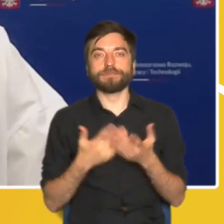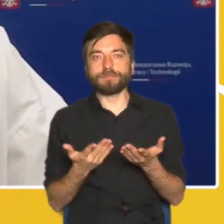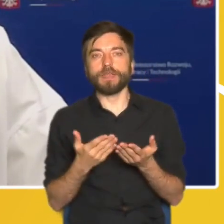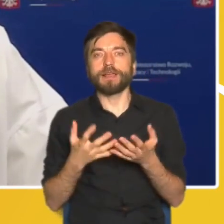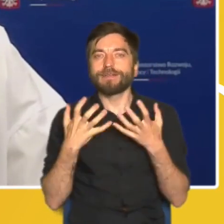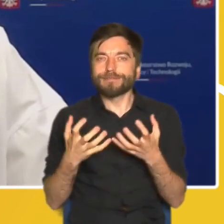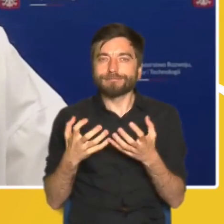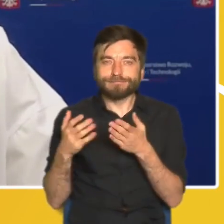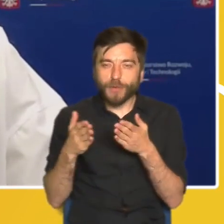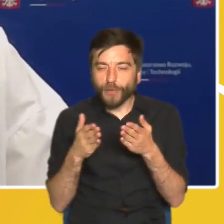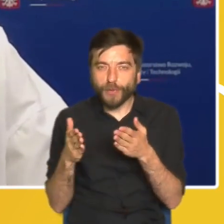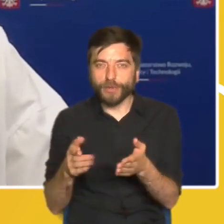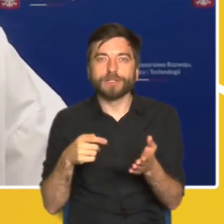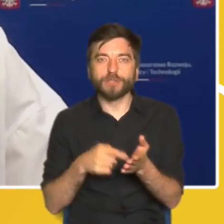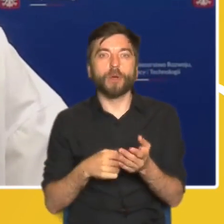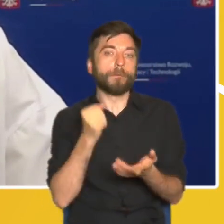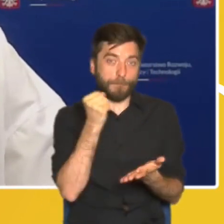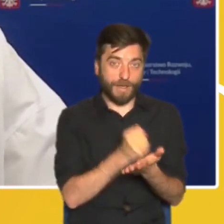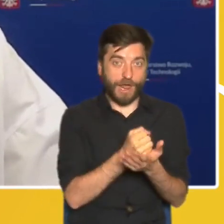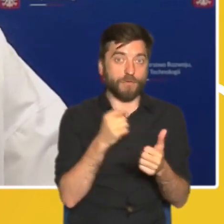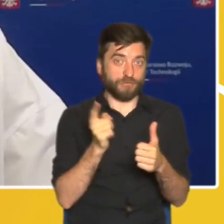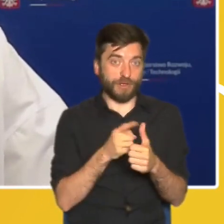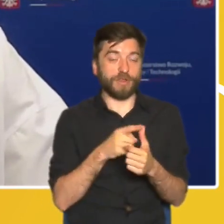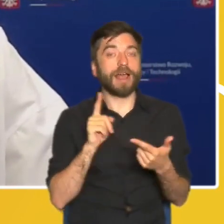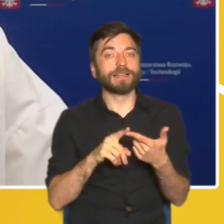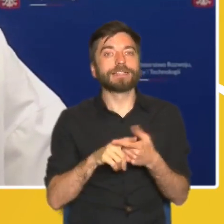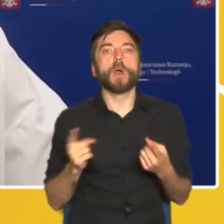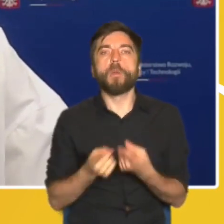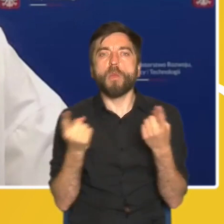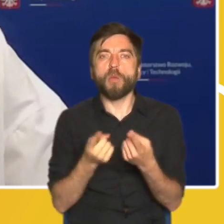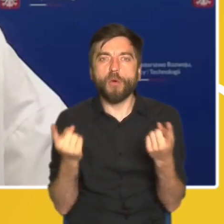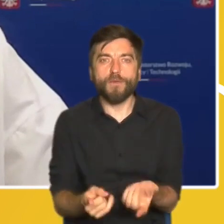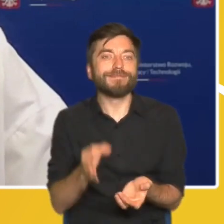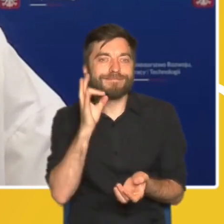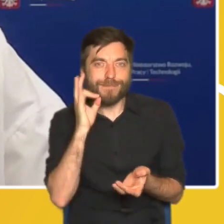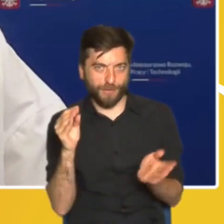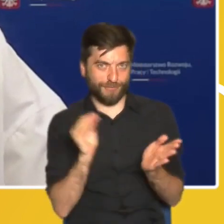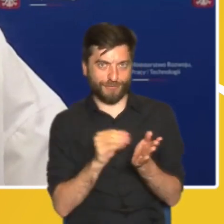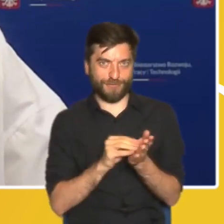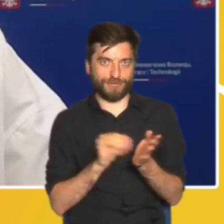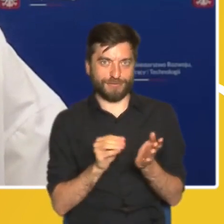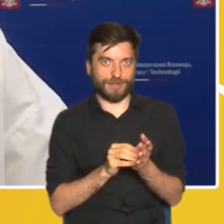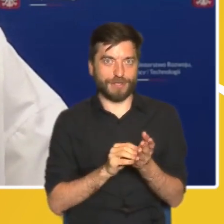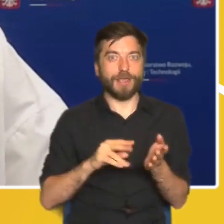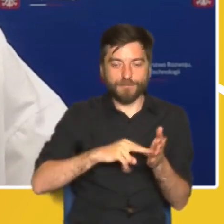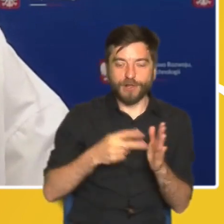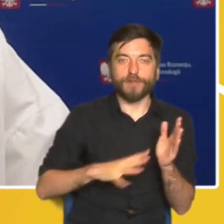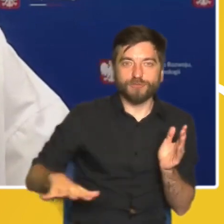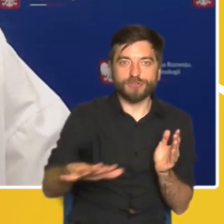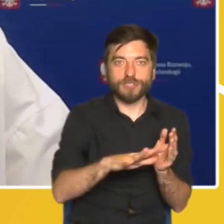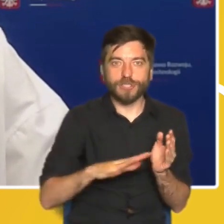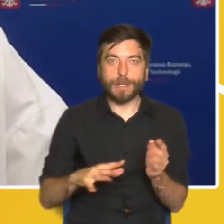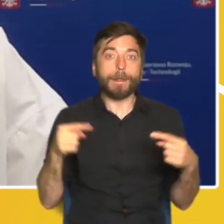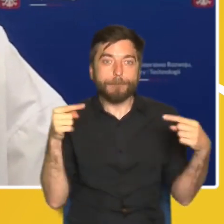do nowego ładu przestrzennego to nie tylko legislacja, ale także promowanie dobrych praktyk w planowaniu przestrzennym, zgodnym